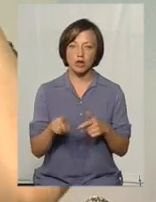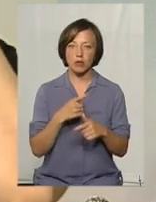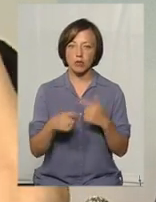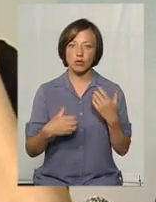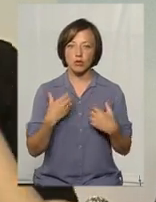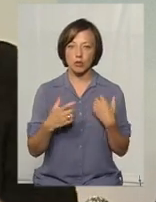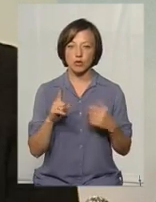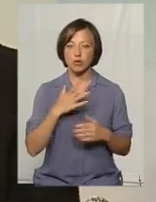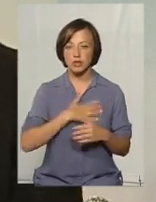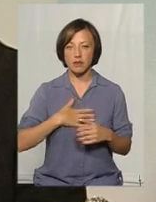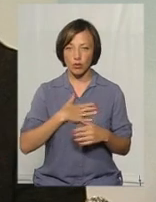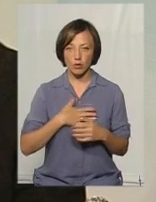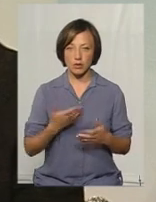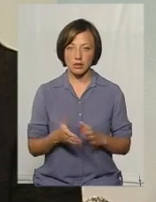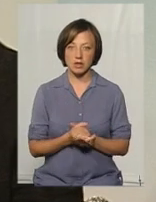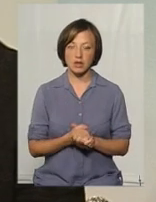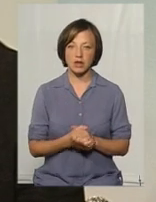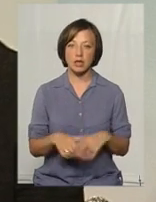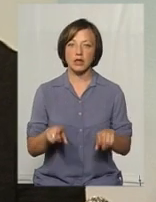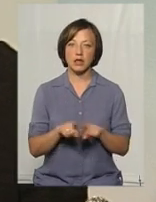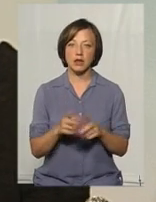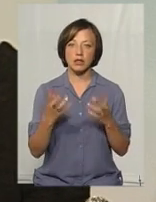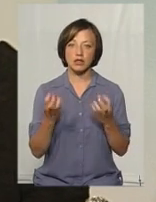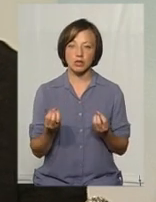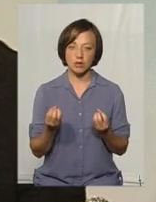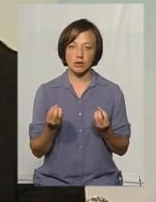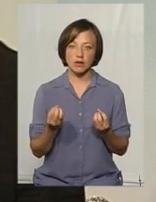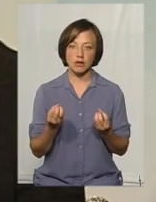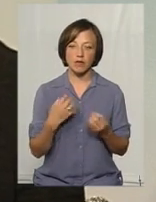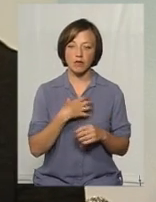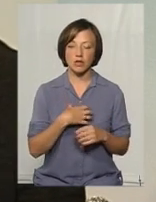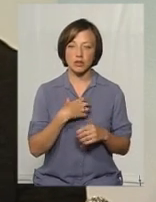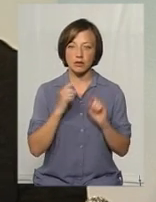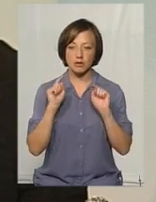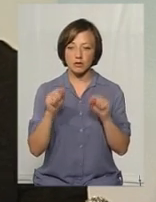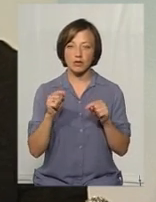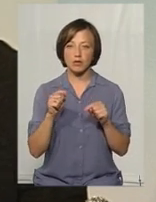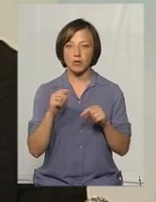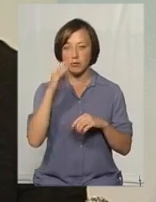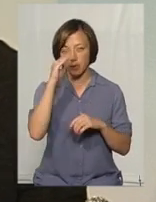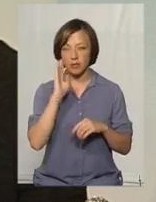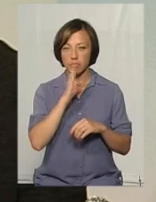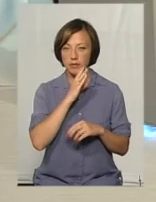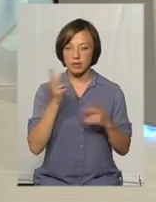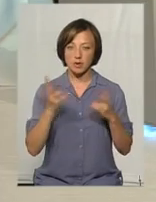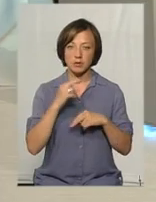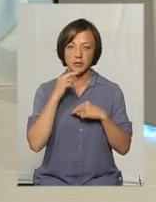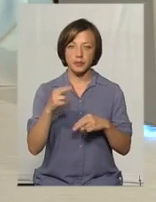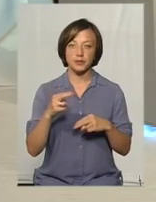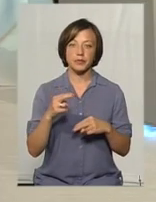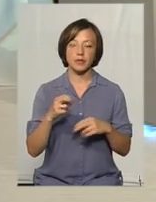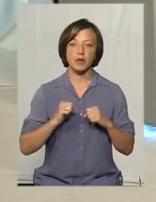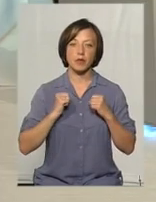турбує, або вона за щось хвилюється. І ось такий ще важливий момент, щоб я рекомендувала батькам звертати увагу, що